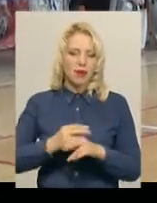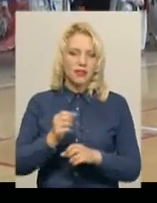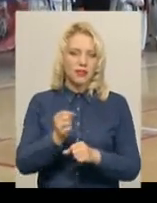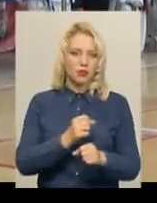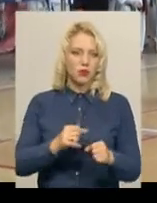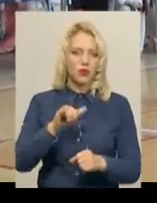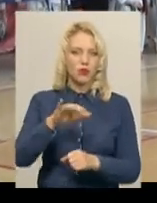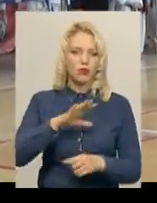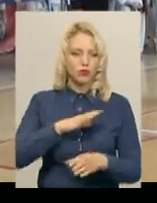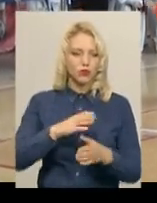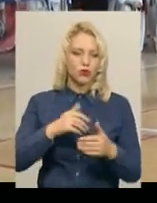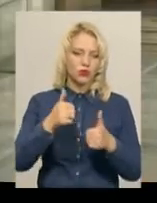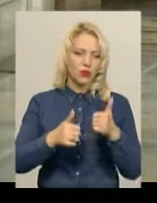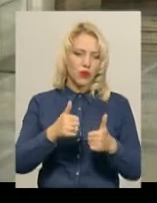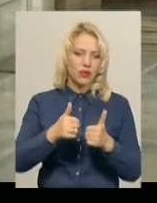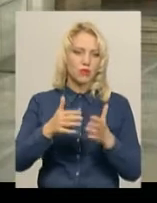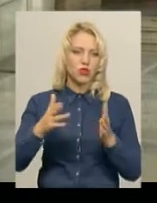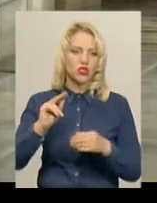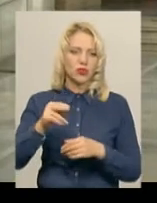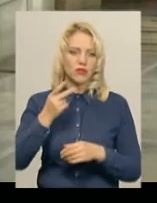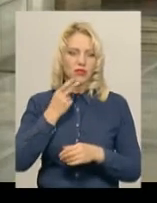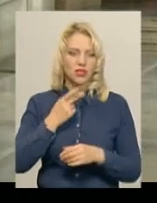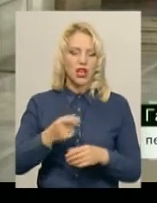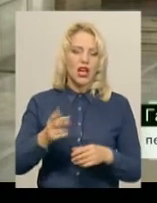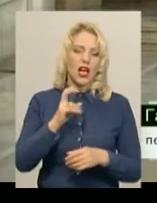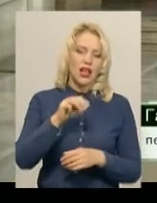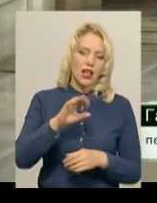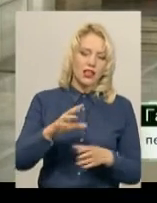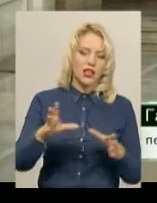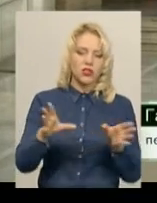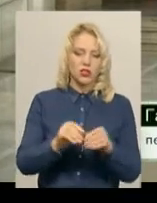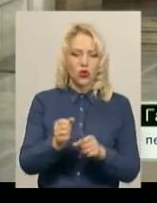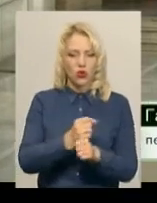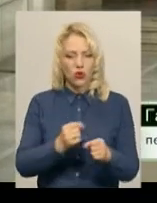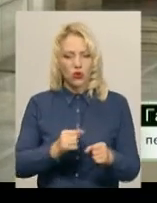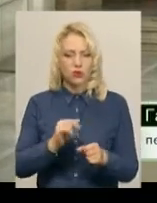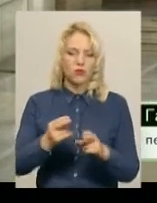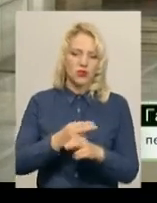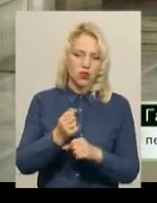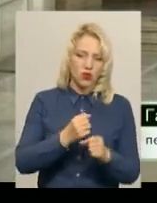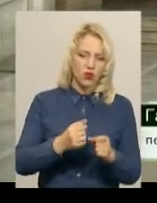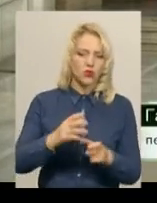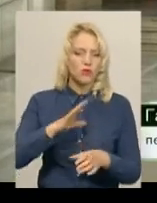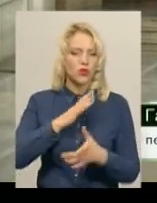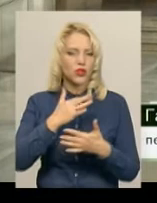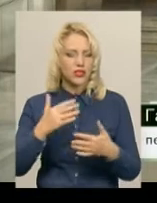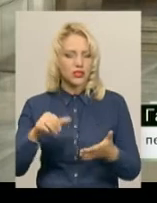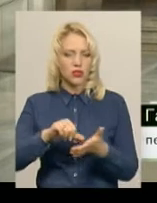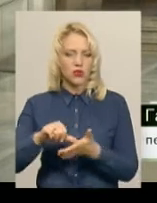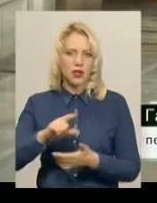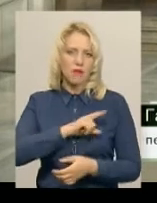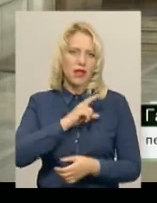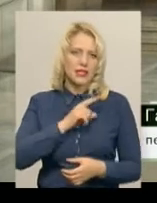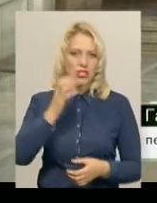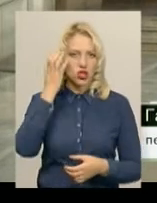у нього було суперників більше, ніж зазвичай. «В «Ката» було, як ніколи, багато учасників. В основному майстри-чорнопоясники, дорослі